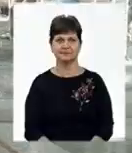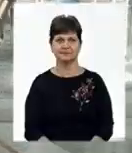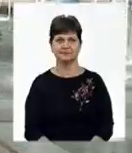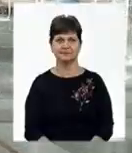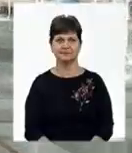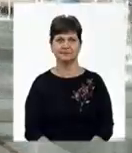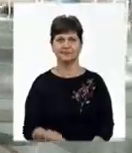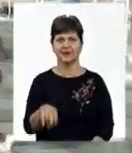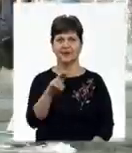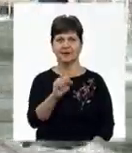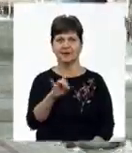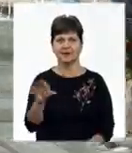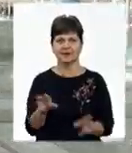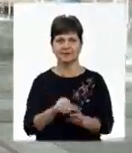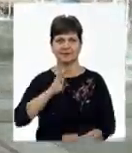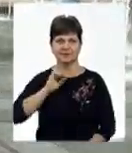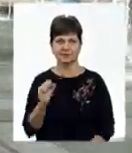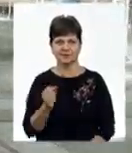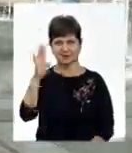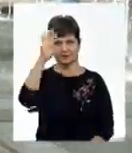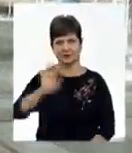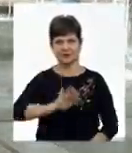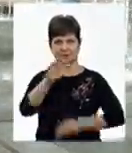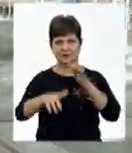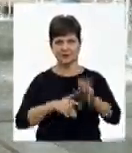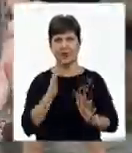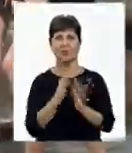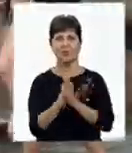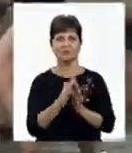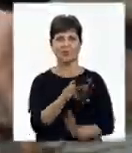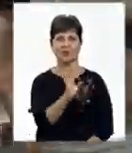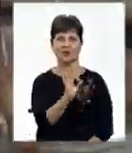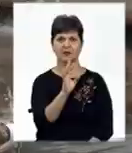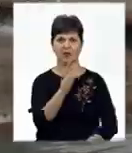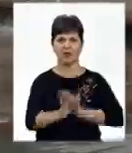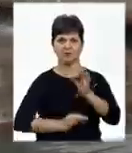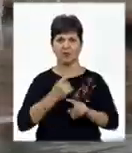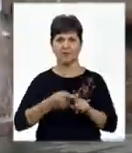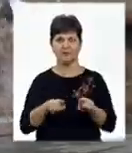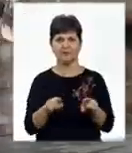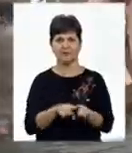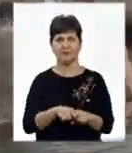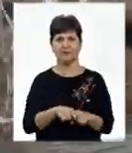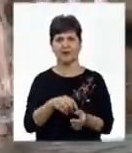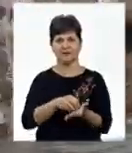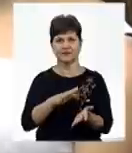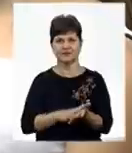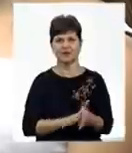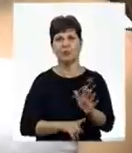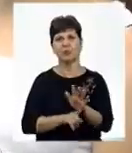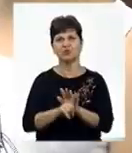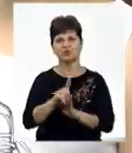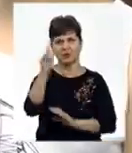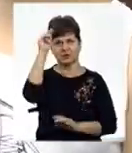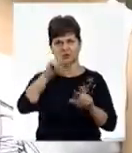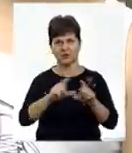Дарина із подругою розважаються у фонтані, що по проспекту Космонавтів. Кажуть, так відзначають початок шкільних канікул. Ми